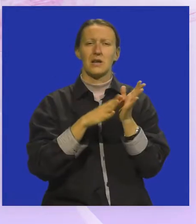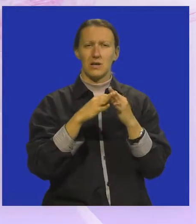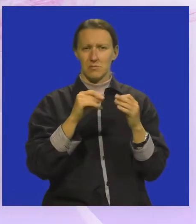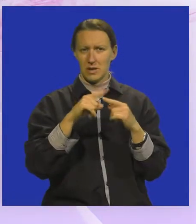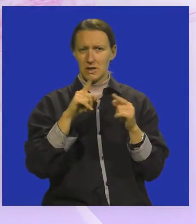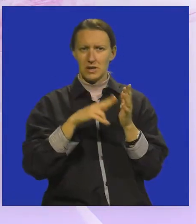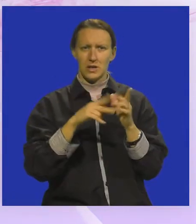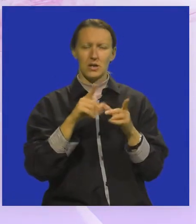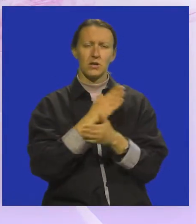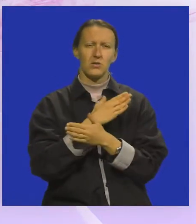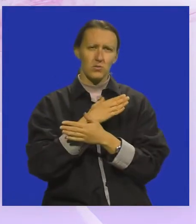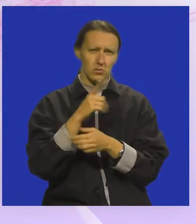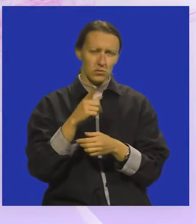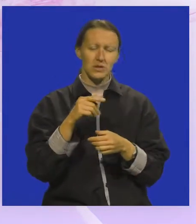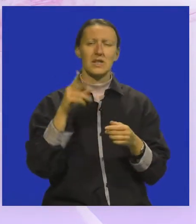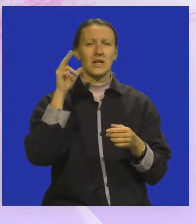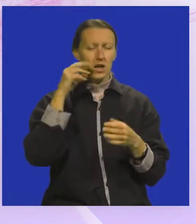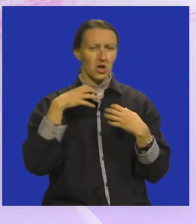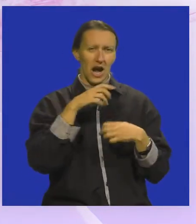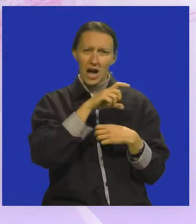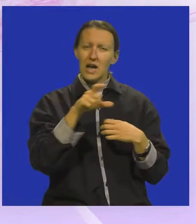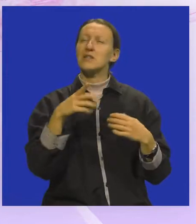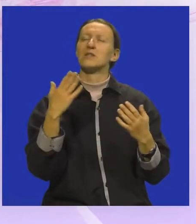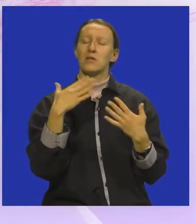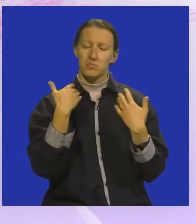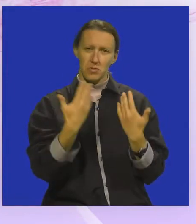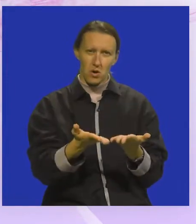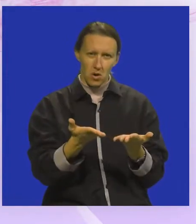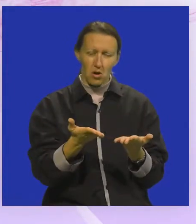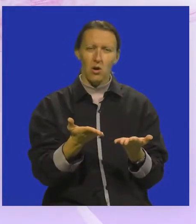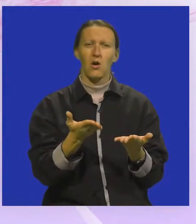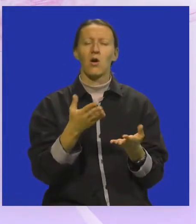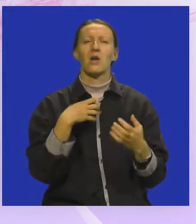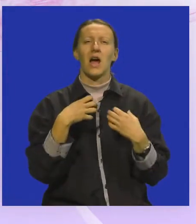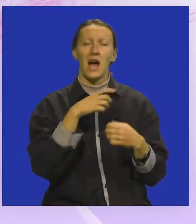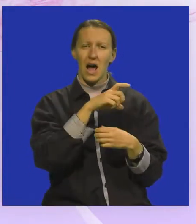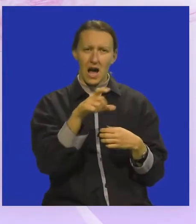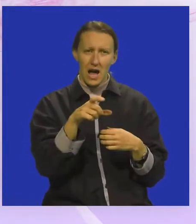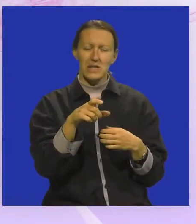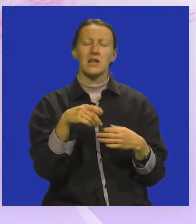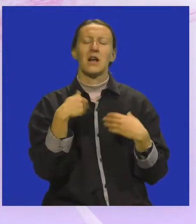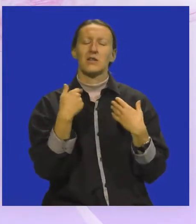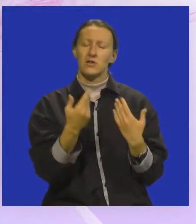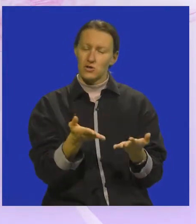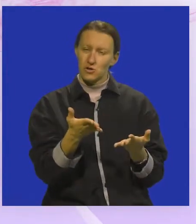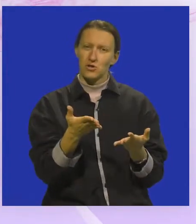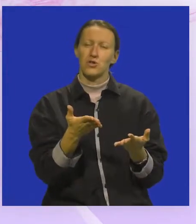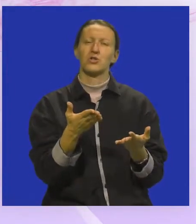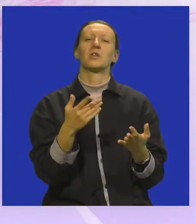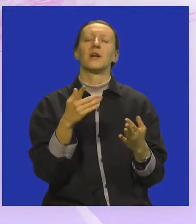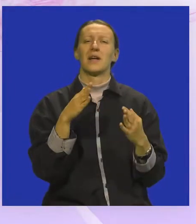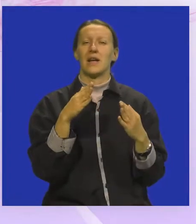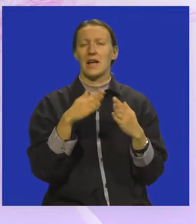Martinuci. Opet Teatru Naranča priredio nam je poklonio autorsku predstavu Kazar